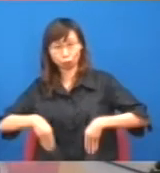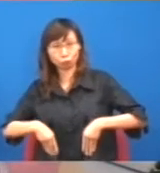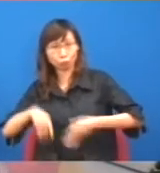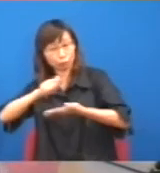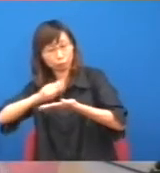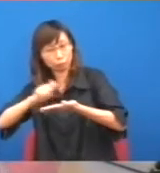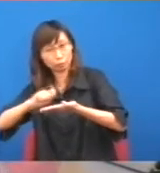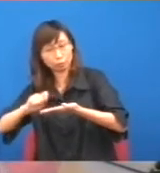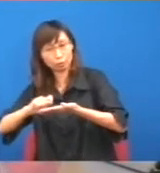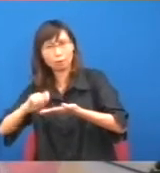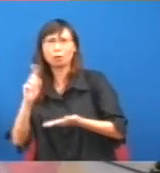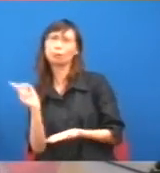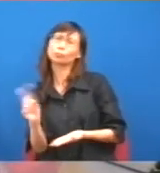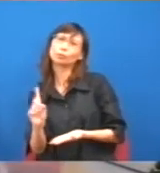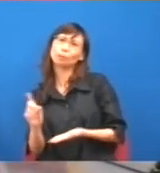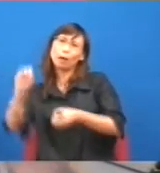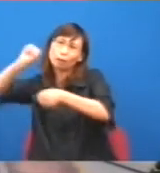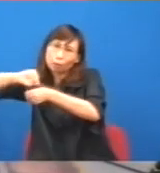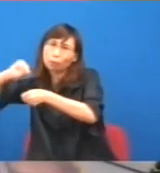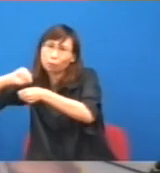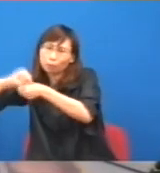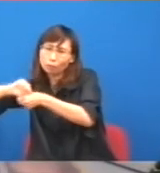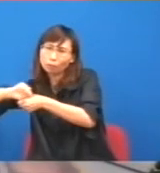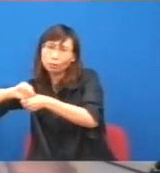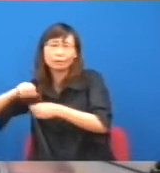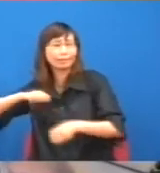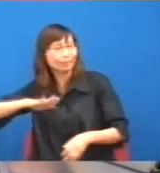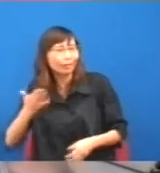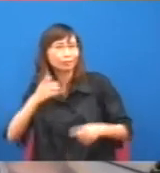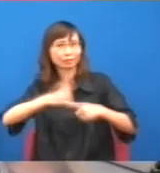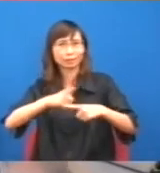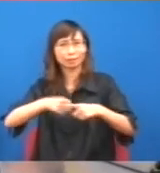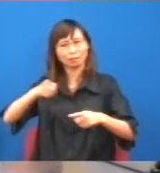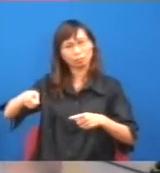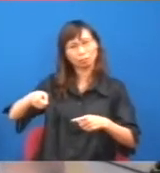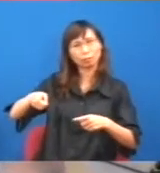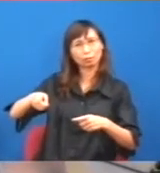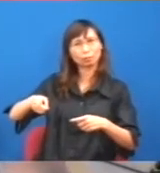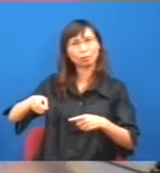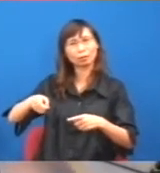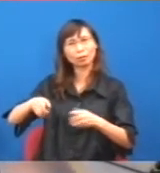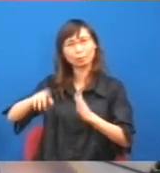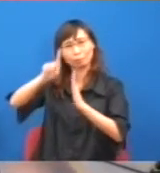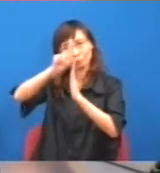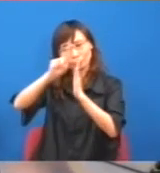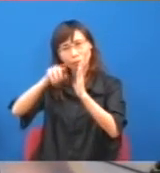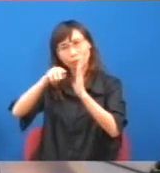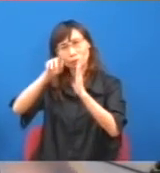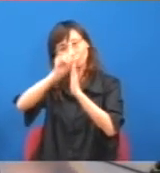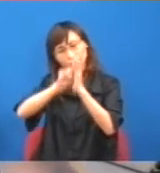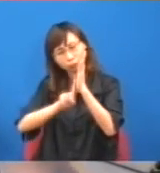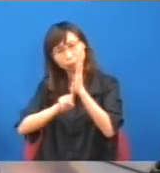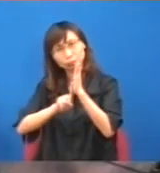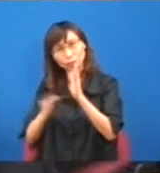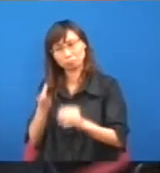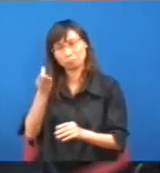我的說法就是,其實這班人都是下賣的,很簡單,如果我也聽過一個訪問,部長在十幾